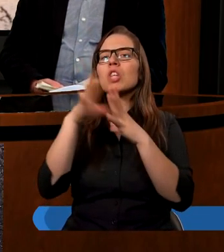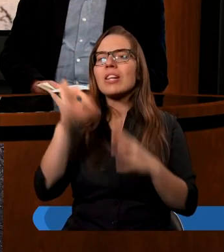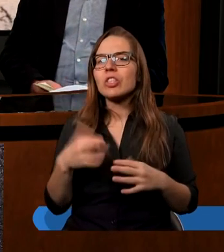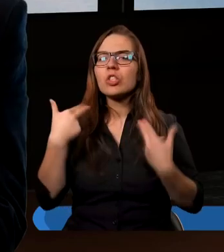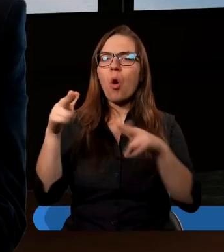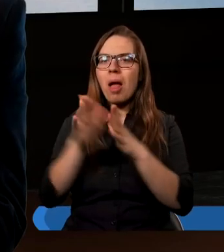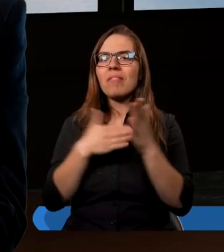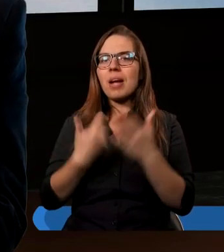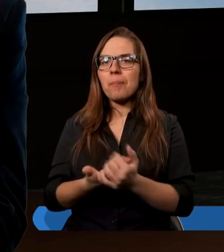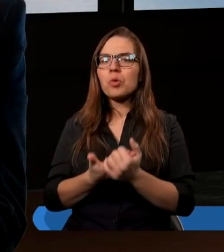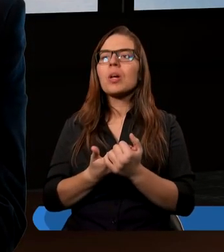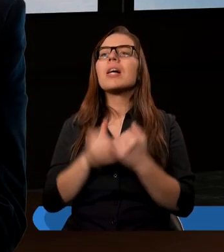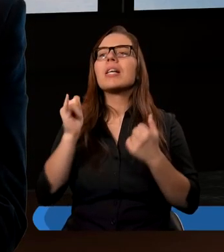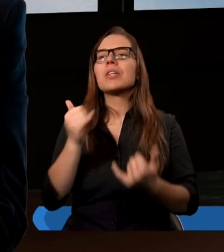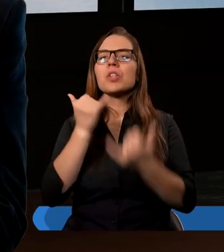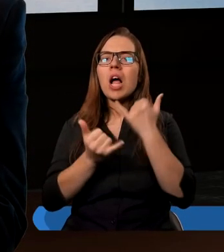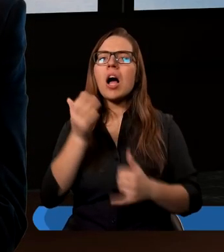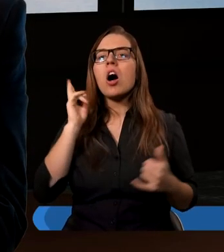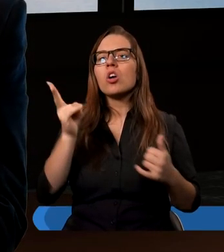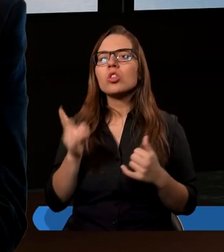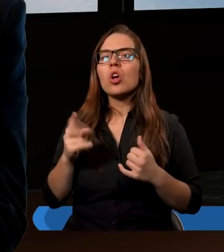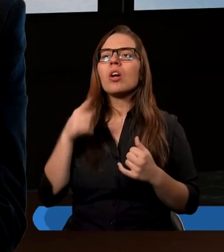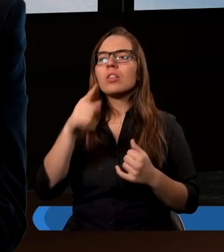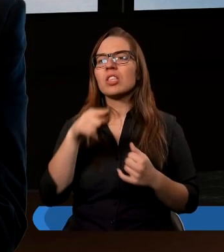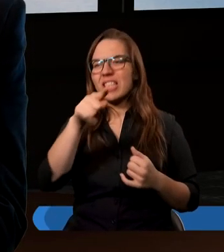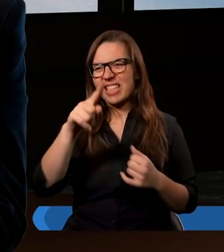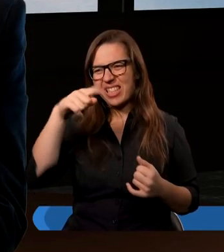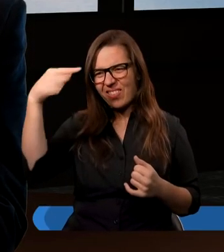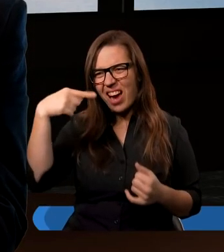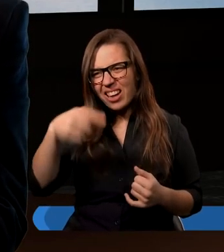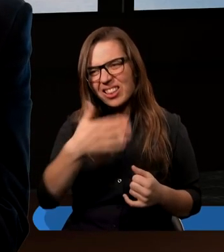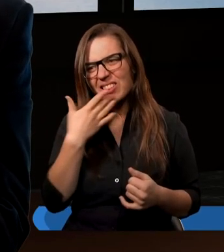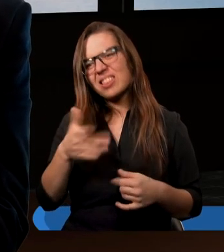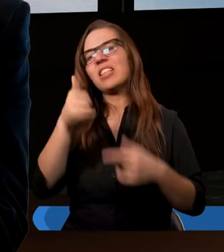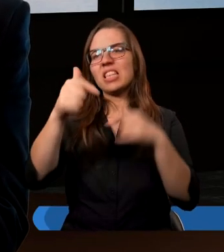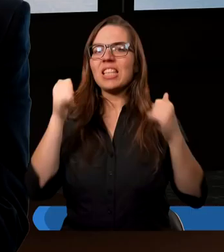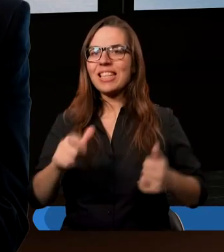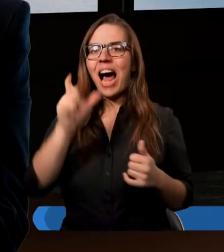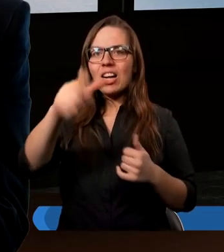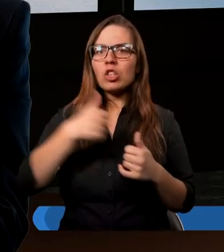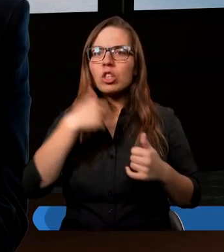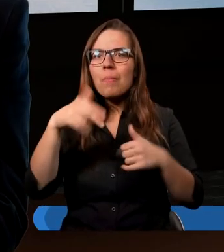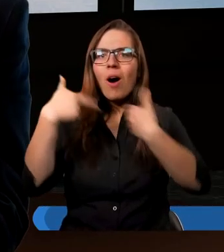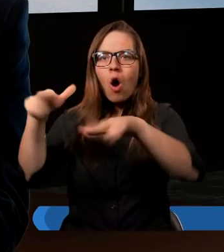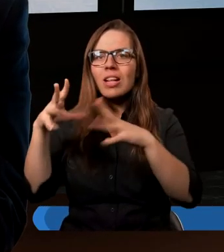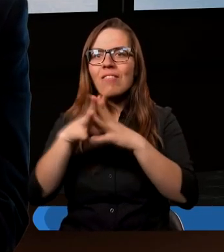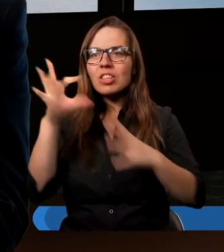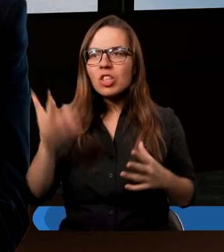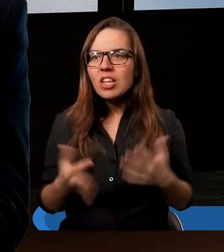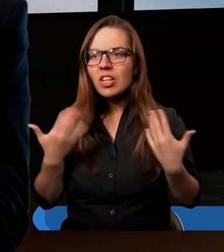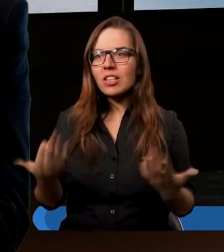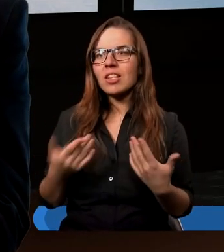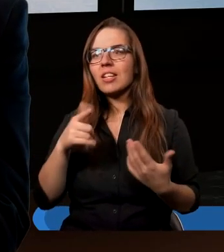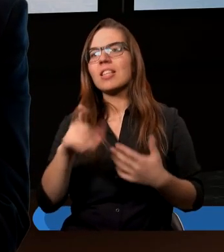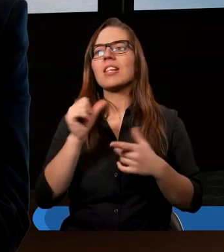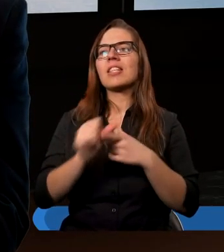dziesięcinę. I ktoś mówi, czyś to zwariował. Mówi, staćcie jeszcze na to, żeby z tego oddawać dziesięcinę. A ja mówię,